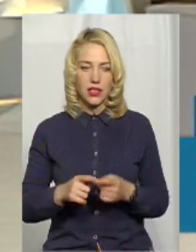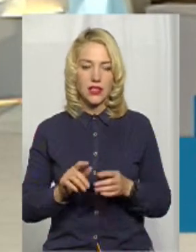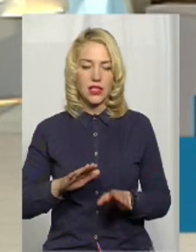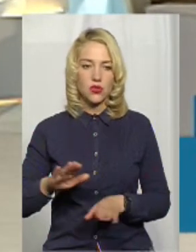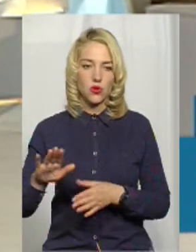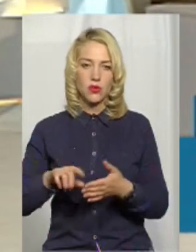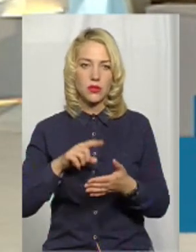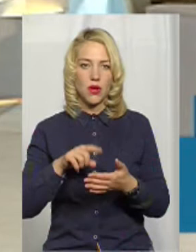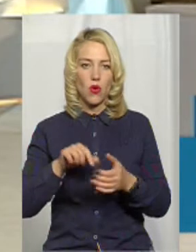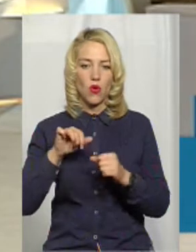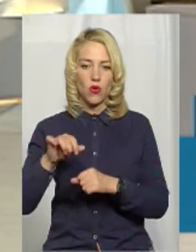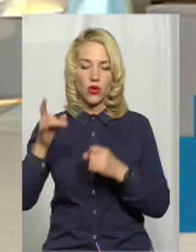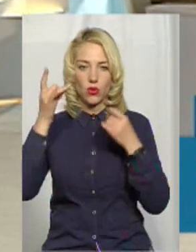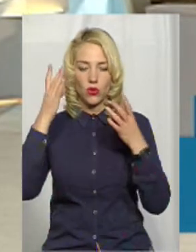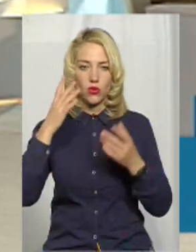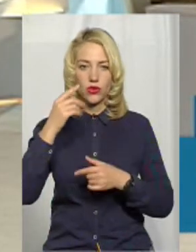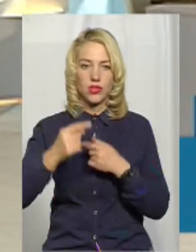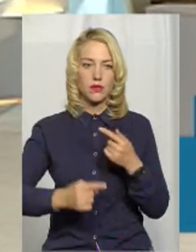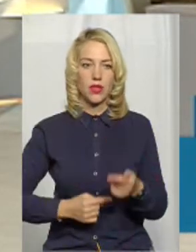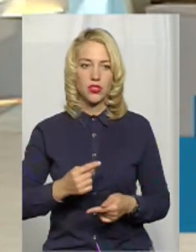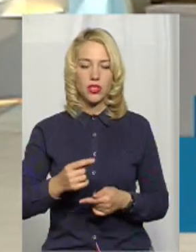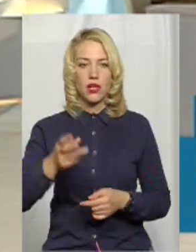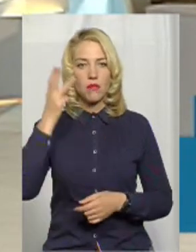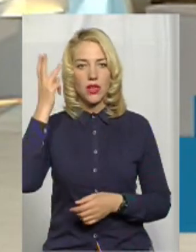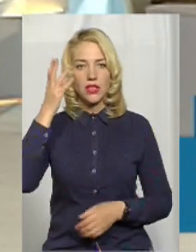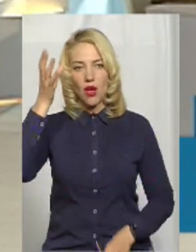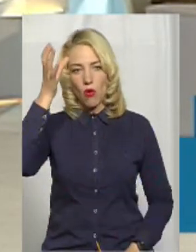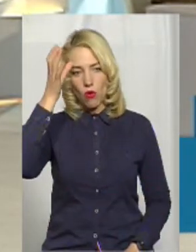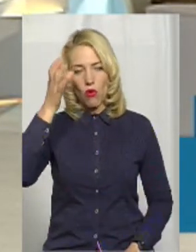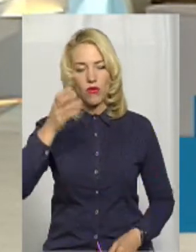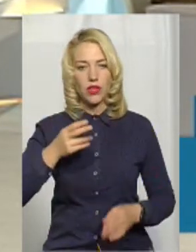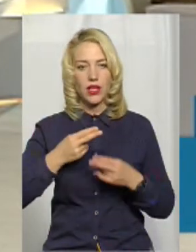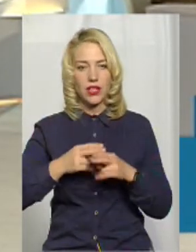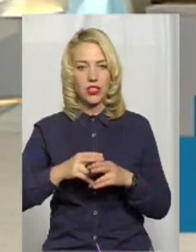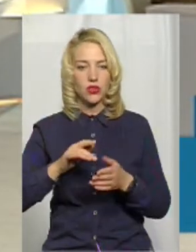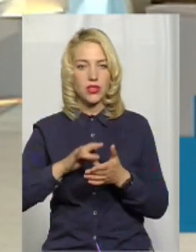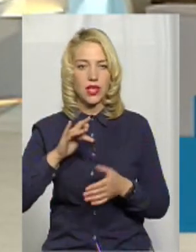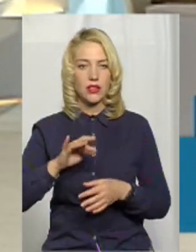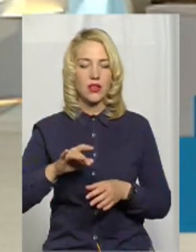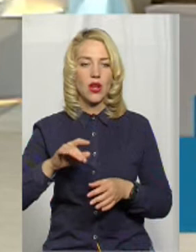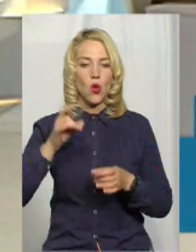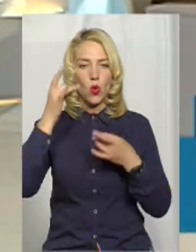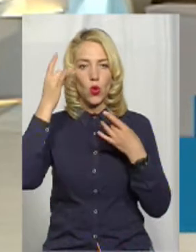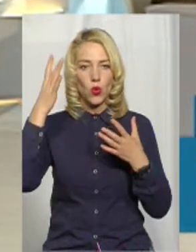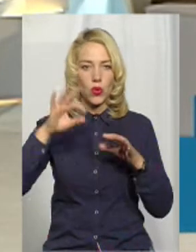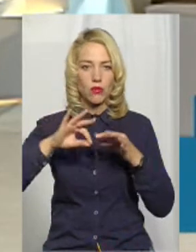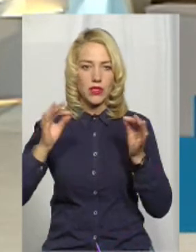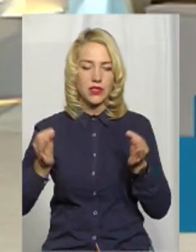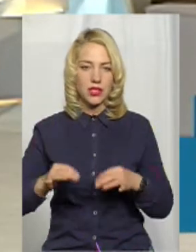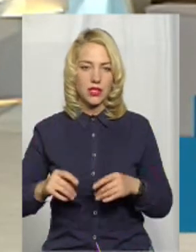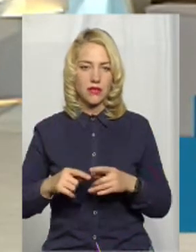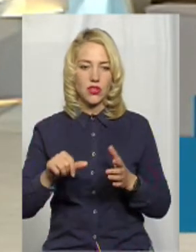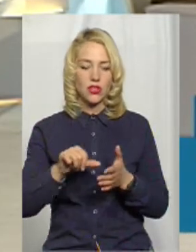охорони культурної спадщини Хмельницького обласного науково-методичного центру культури і мистецтва, член